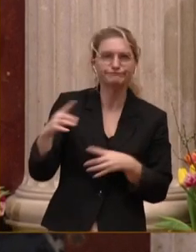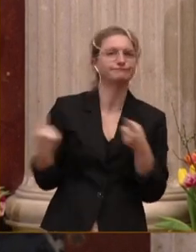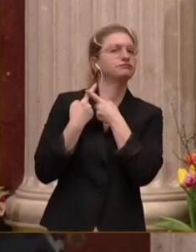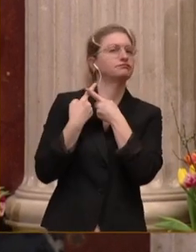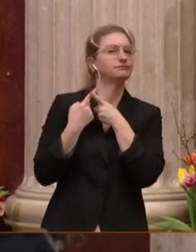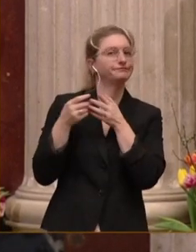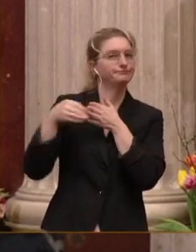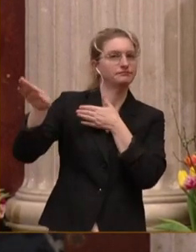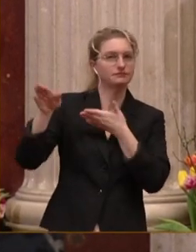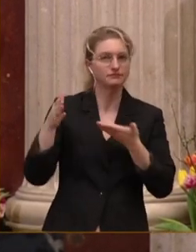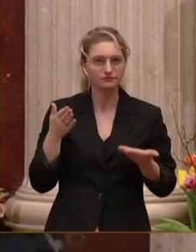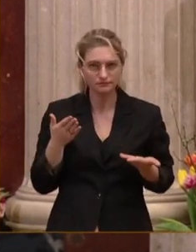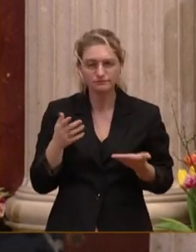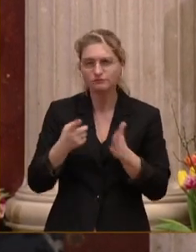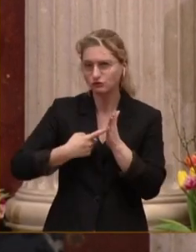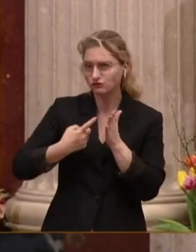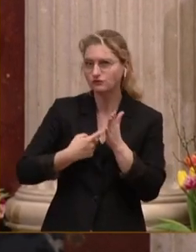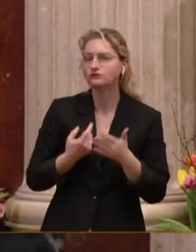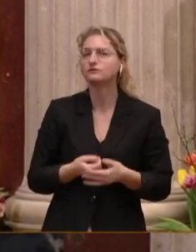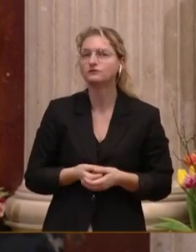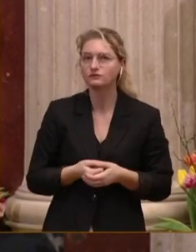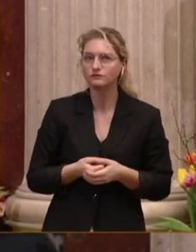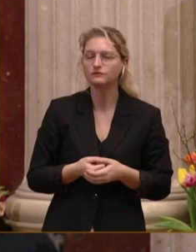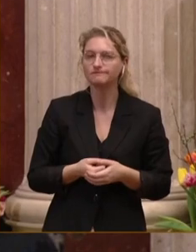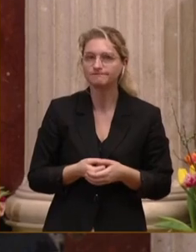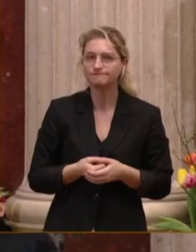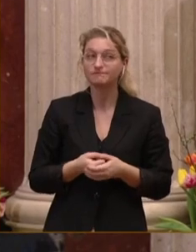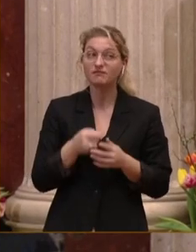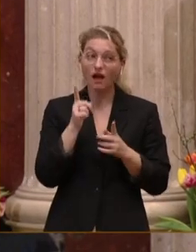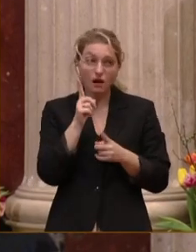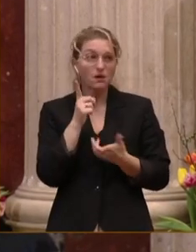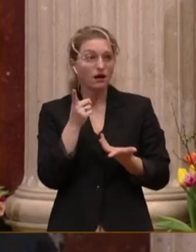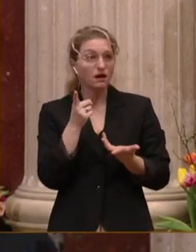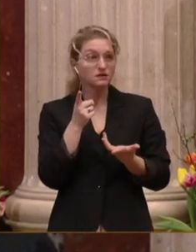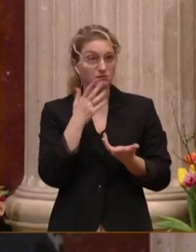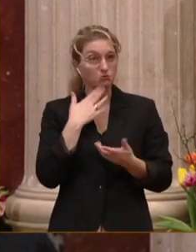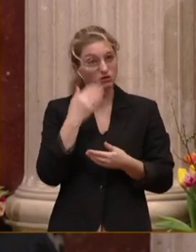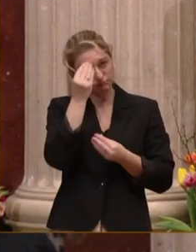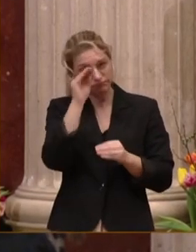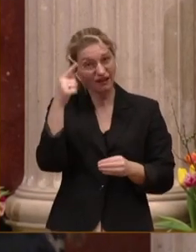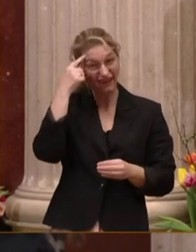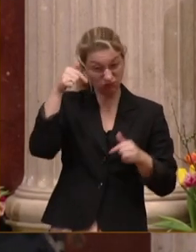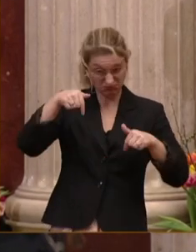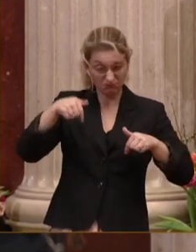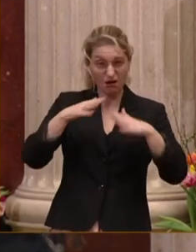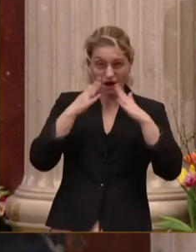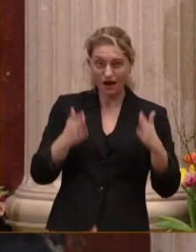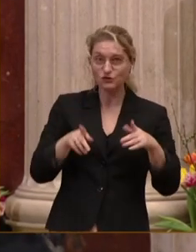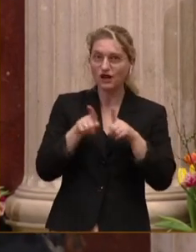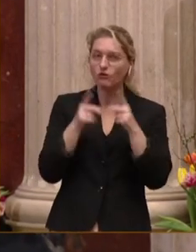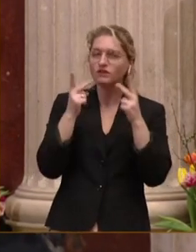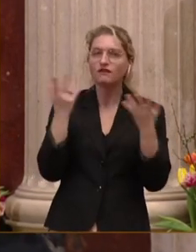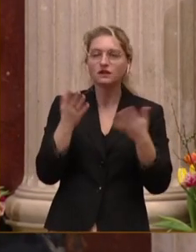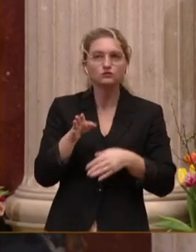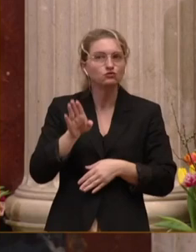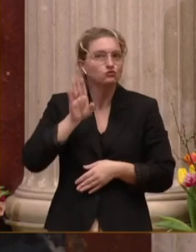betrachtet. Und ich darf dabei Ihnen erinnern rufen, dass es hier in diesem Haus auch um das Zuhören geht, um